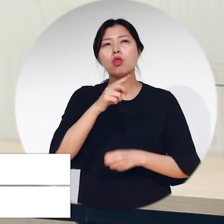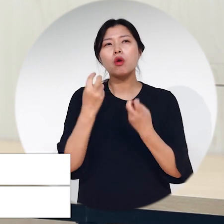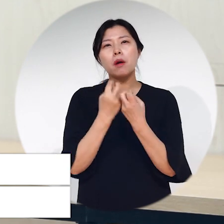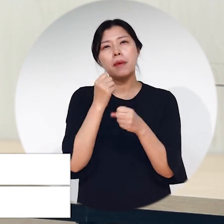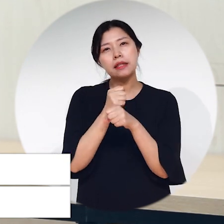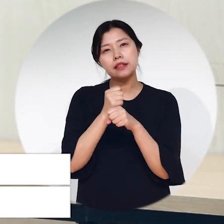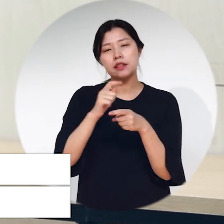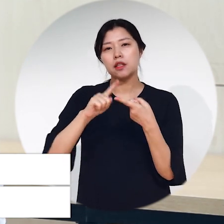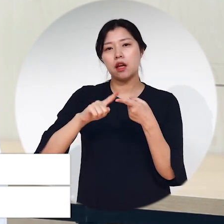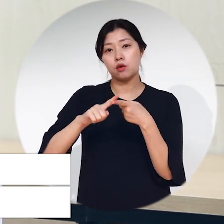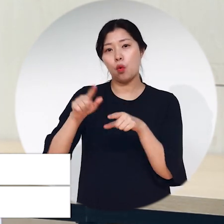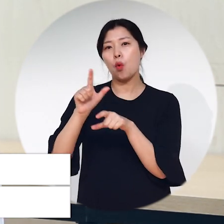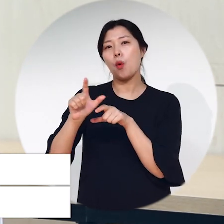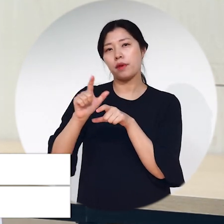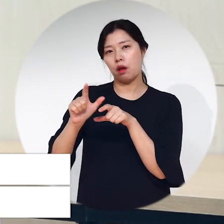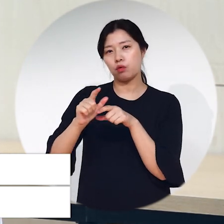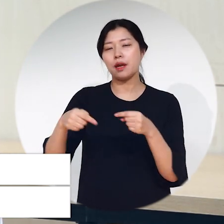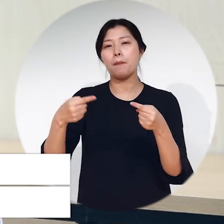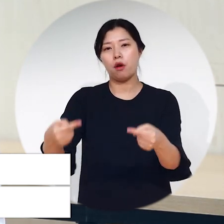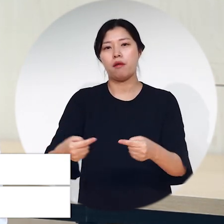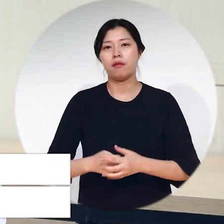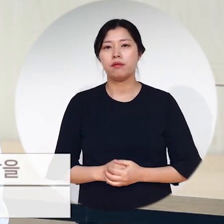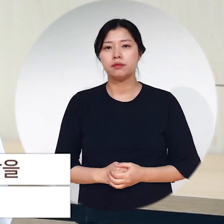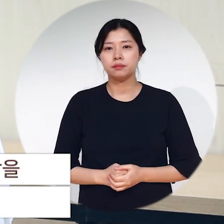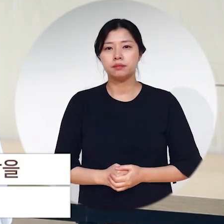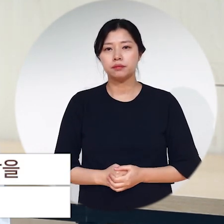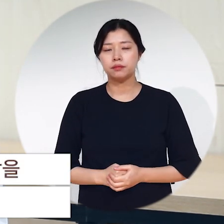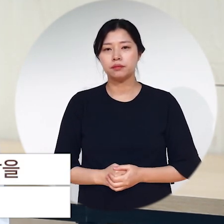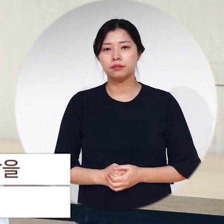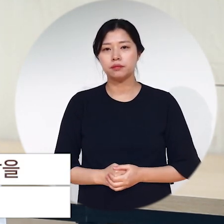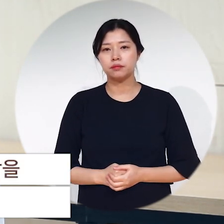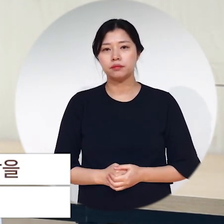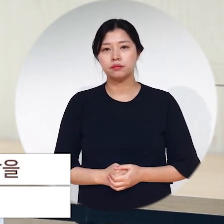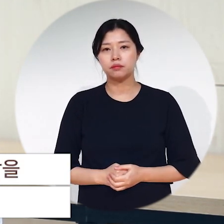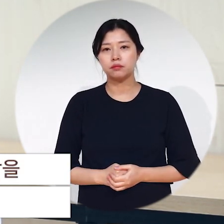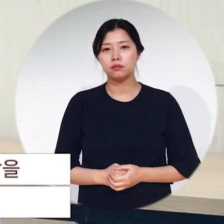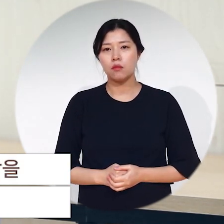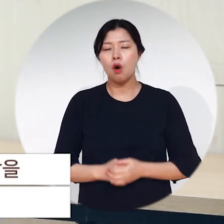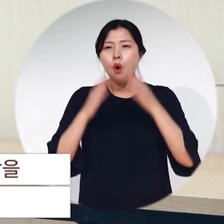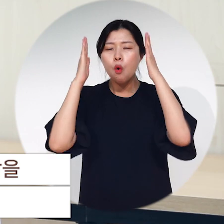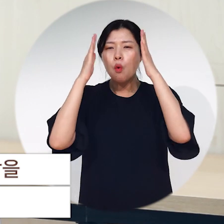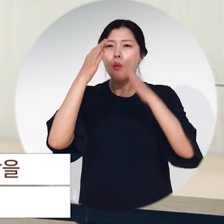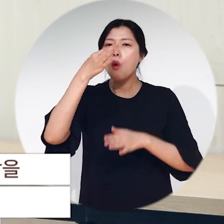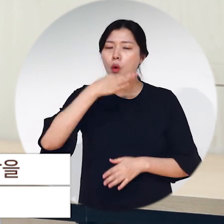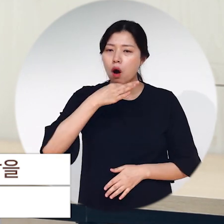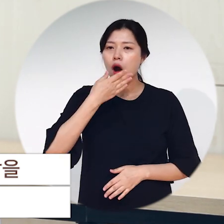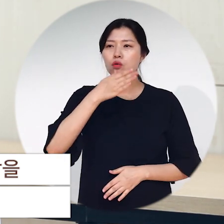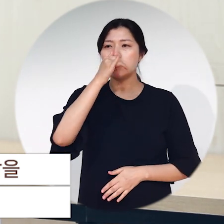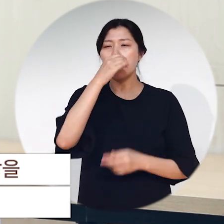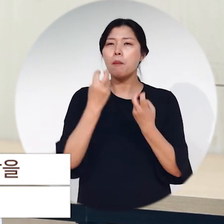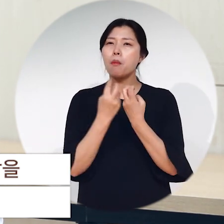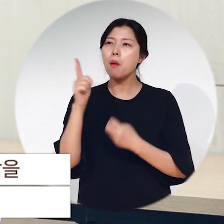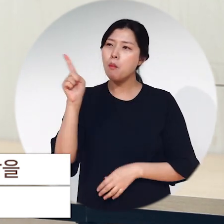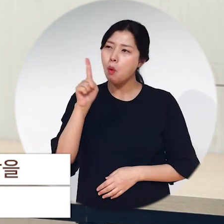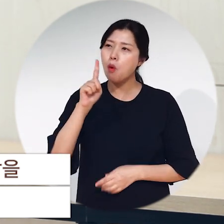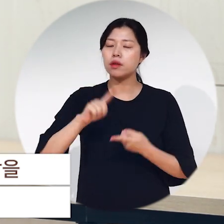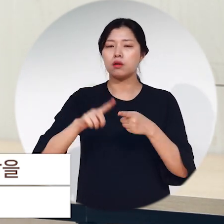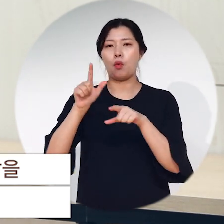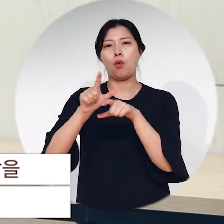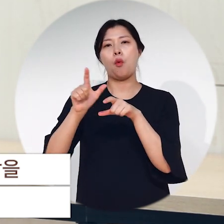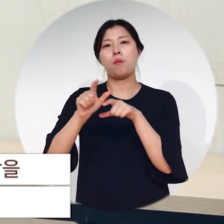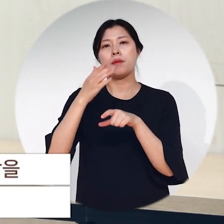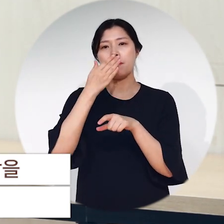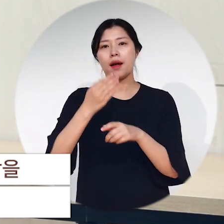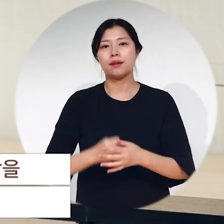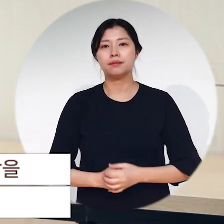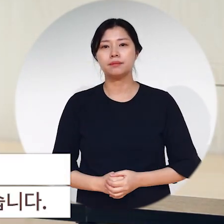어떻게 배치할지에 대해 직접 참여를 하면서 우리가 어떻게 하면 공부를 좀 더 효율적으로 할 수 있을까에 대한 생각을 깊이 해볼